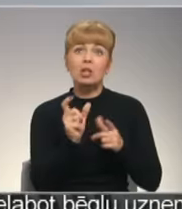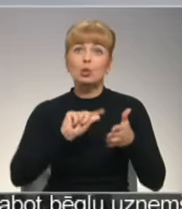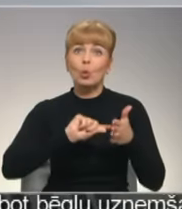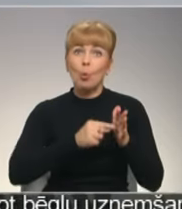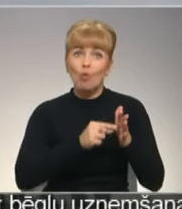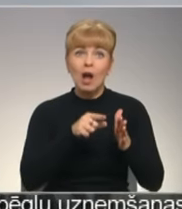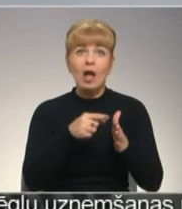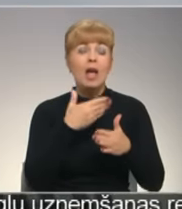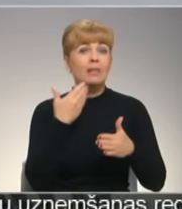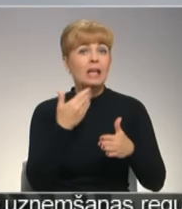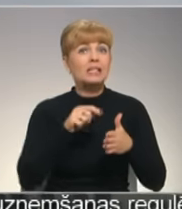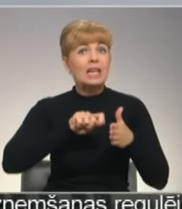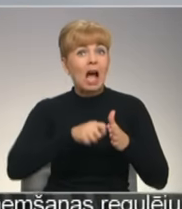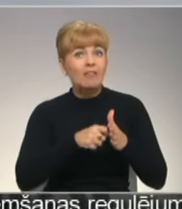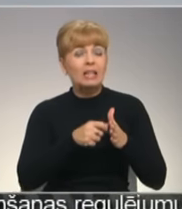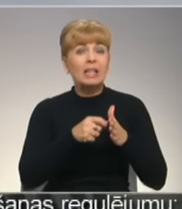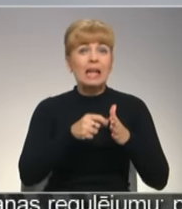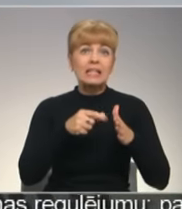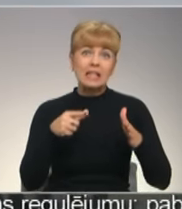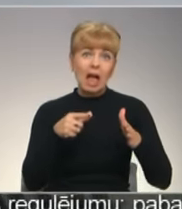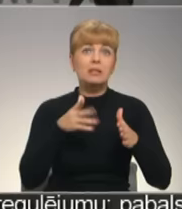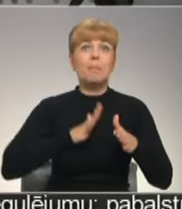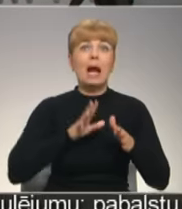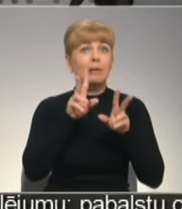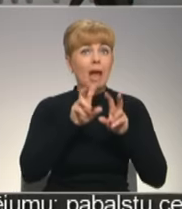Tiem nav skaidrs, vai notikušajā vainojama tikai skrūve.